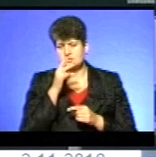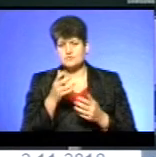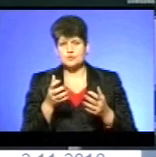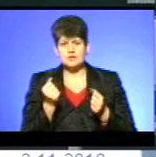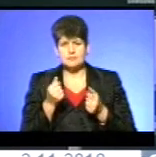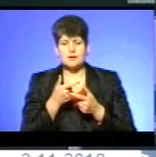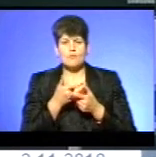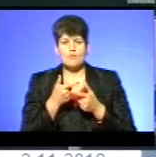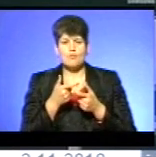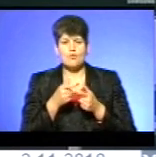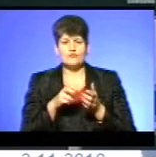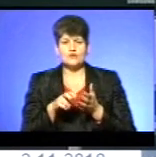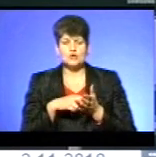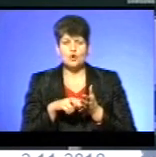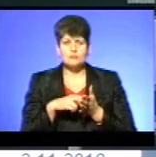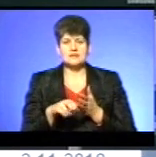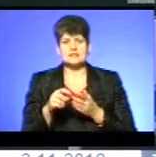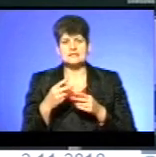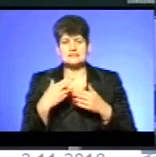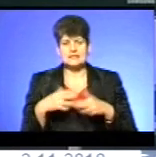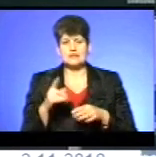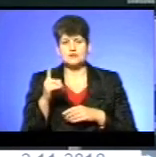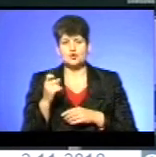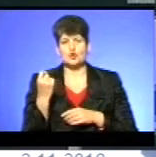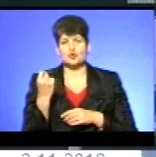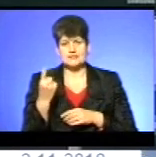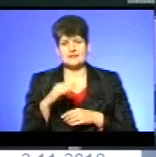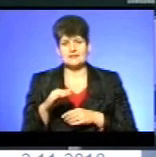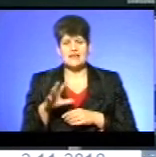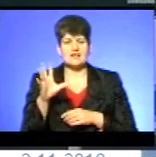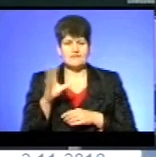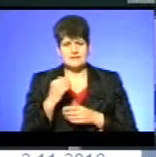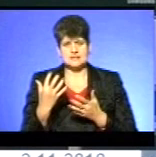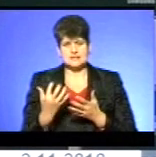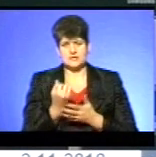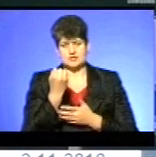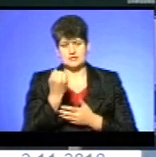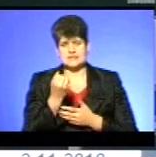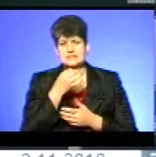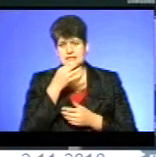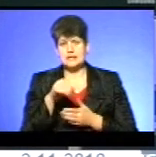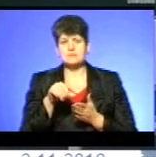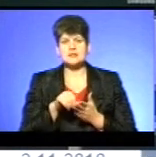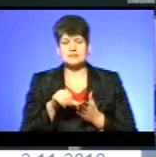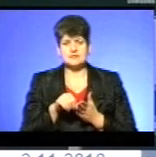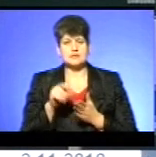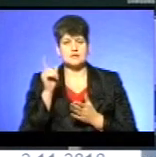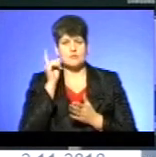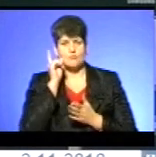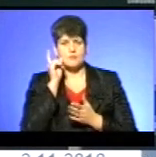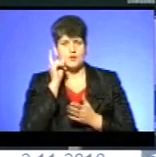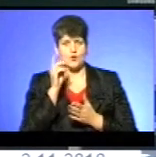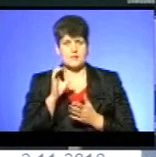повідомлення про зникнення 111 дітей. Усіх їх розшукали, повідомила представниця мобільного оператора Олександра